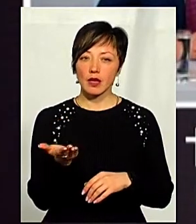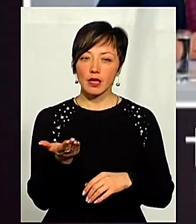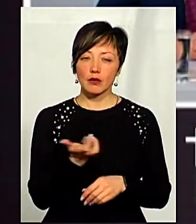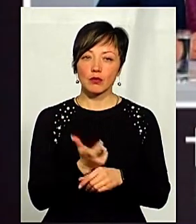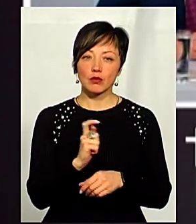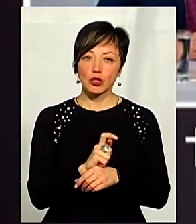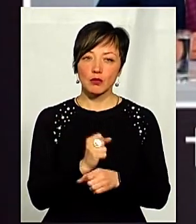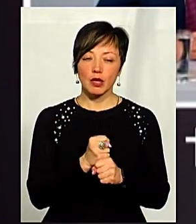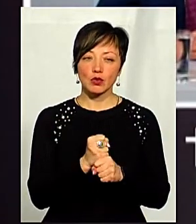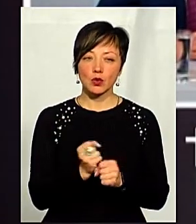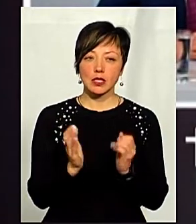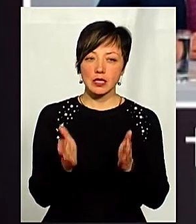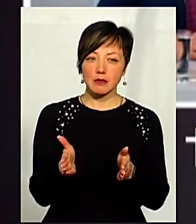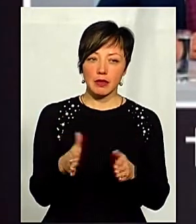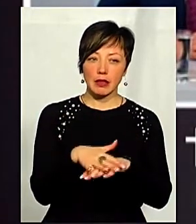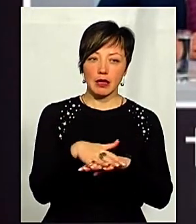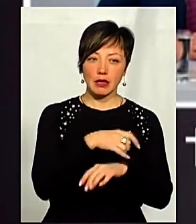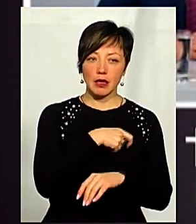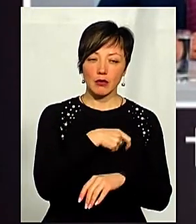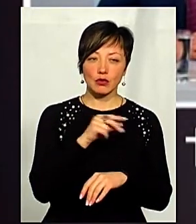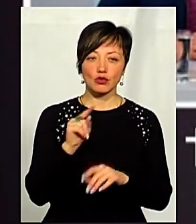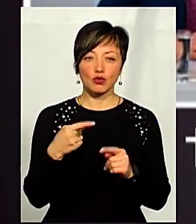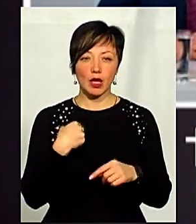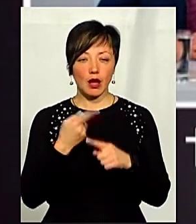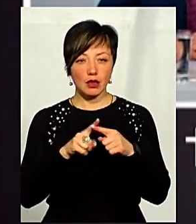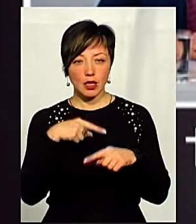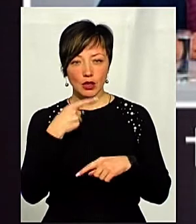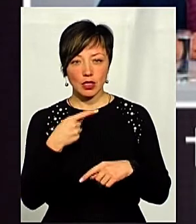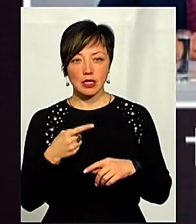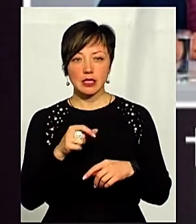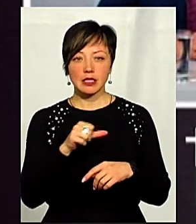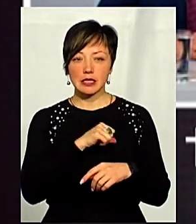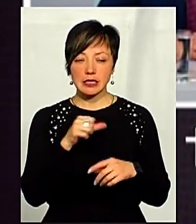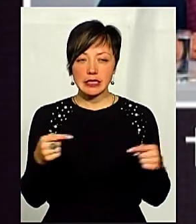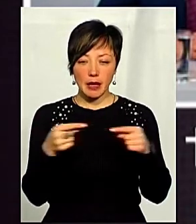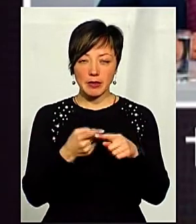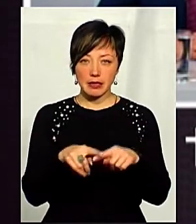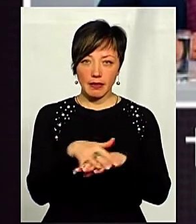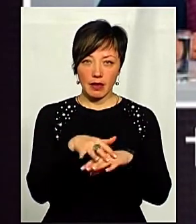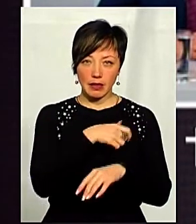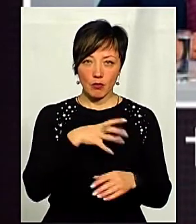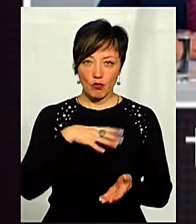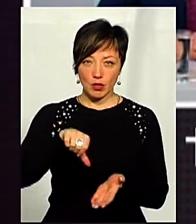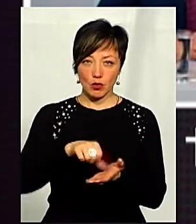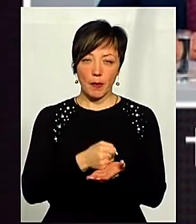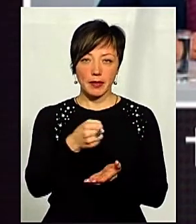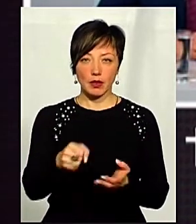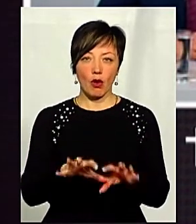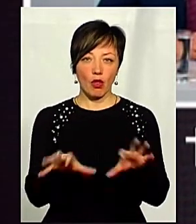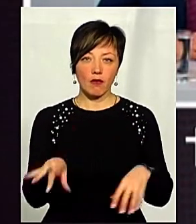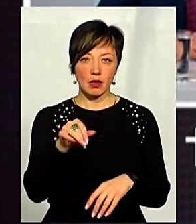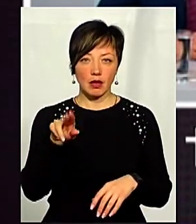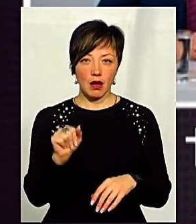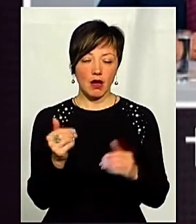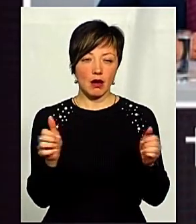більше співпрацюєтеся з ним, з цим нардепом, і чому я к тому кажу, тому що сам цей нардеп був присутній на призначенні цього голови РДА